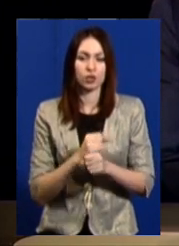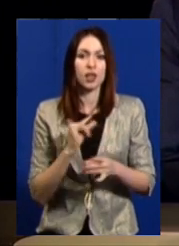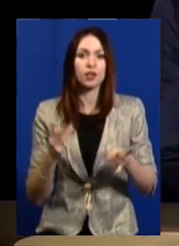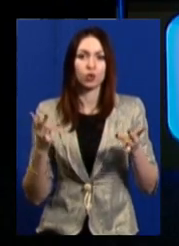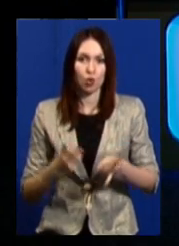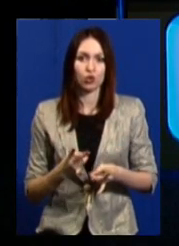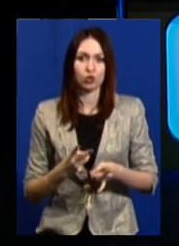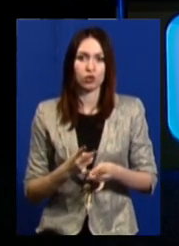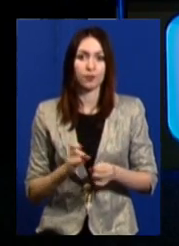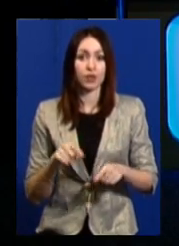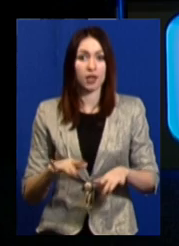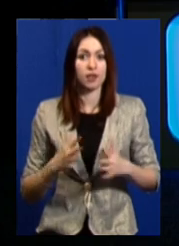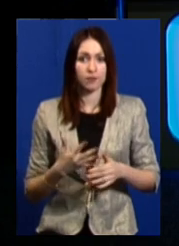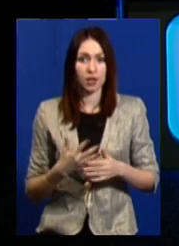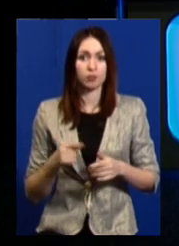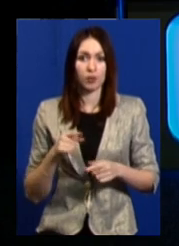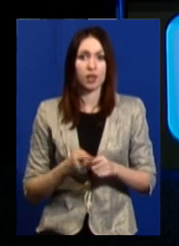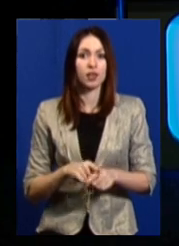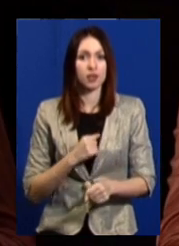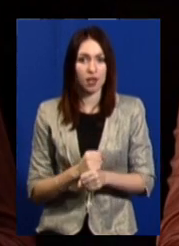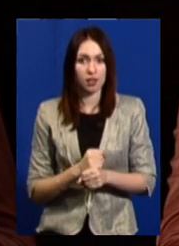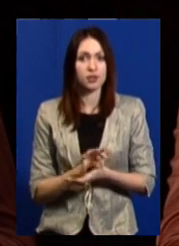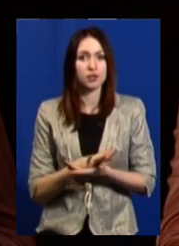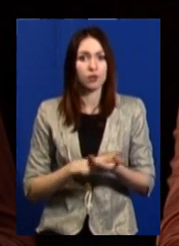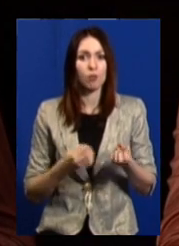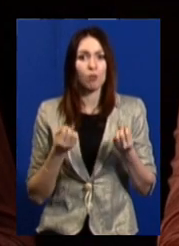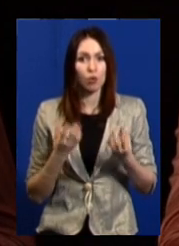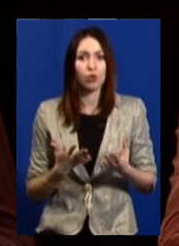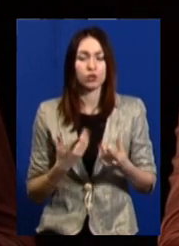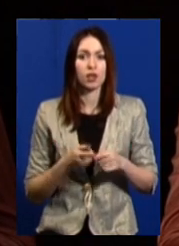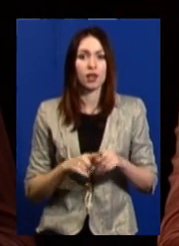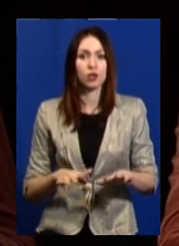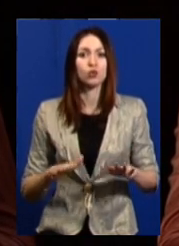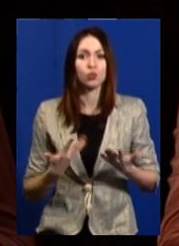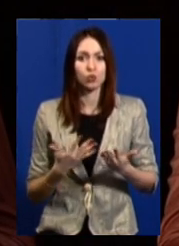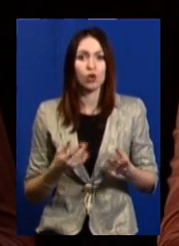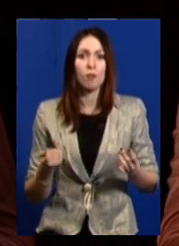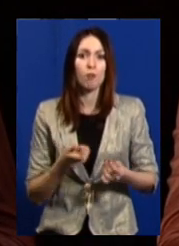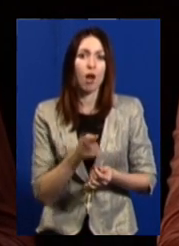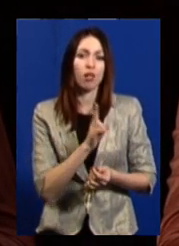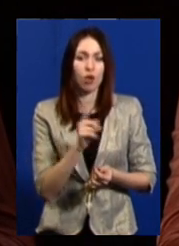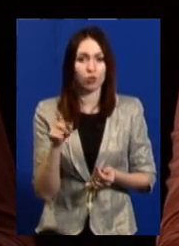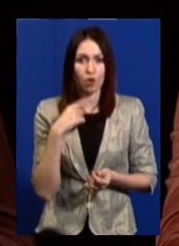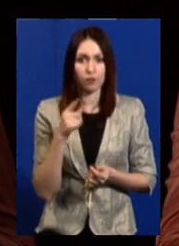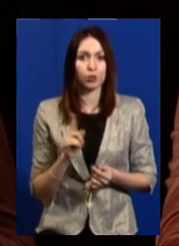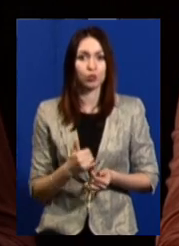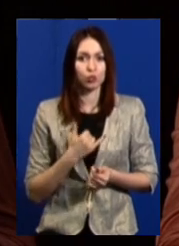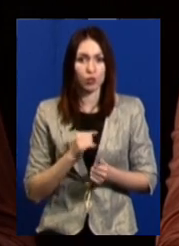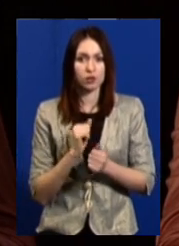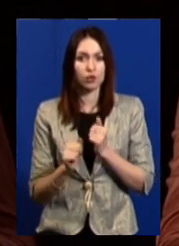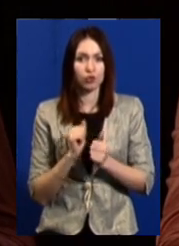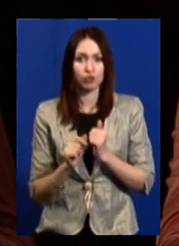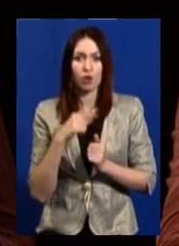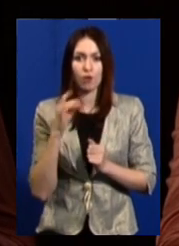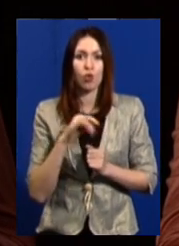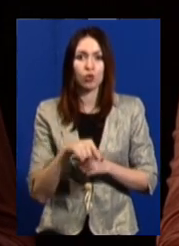На даний час це і робиться. Ви бачите, про такі випадки мало хто каже, бо у нас найчастіше кажуть